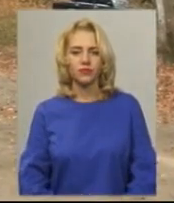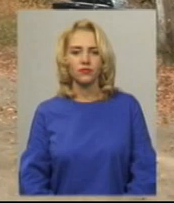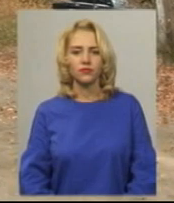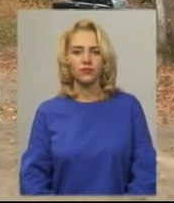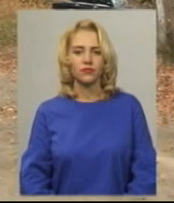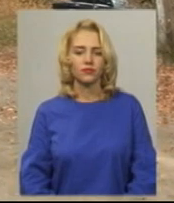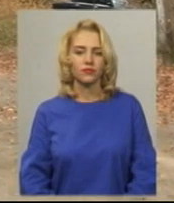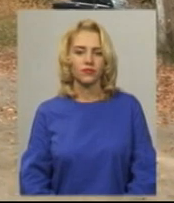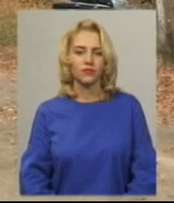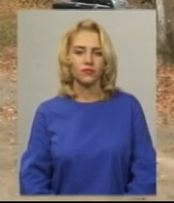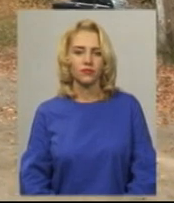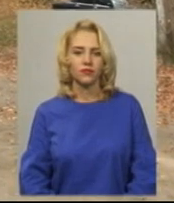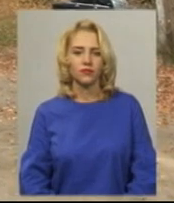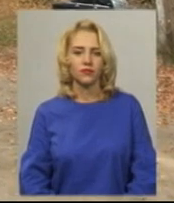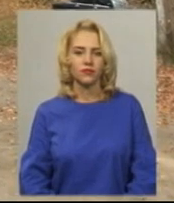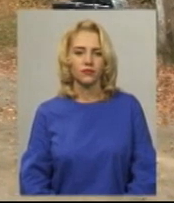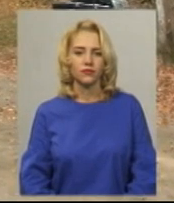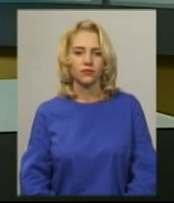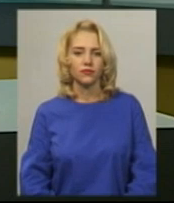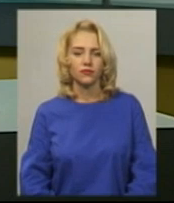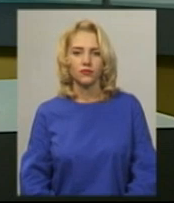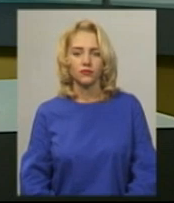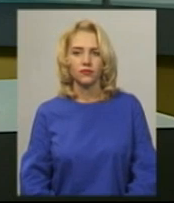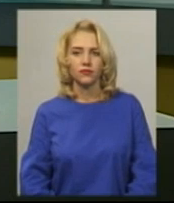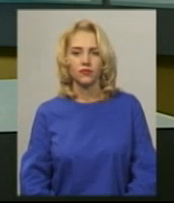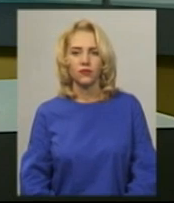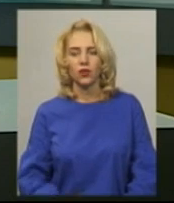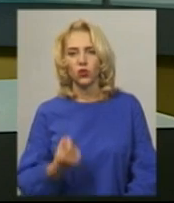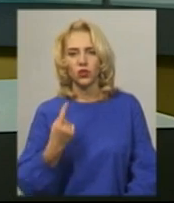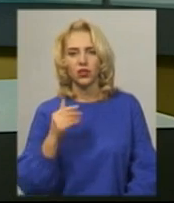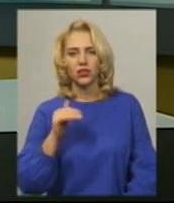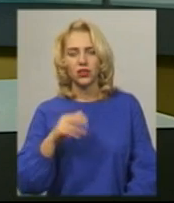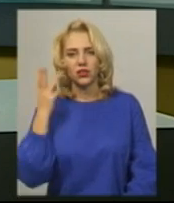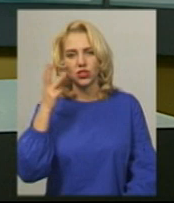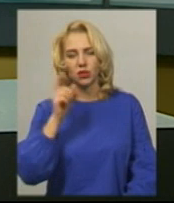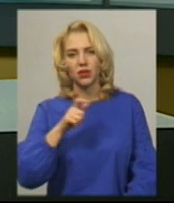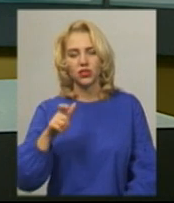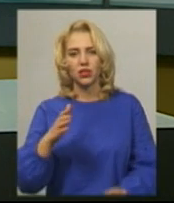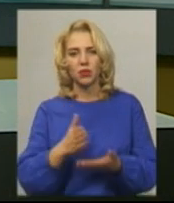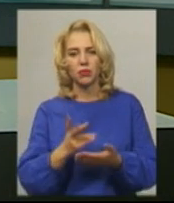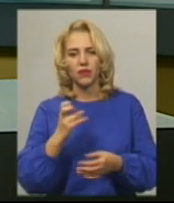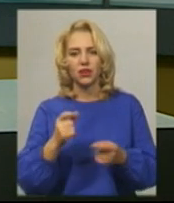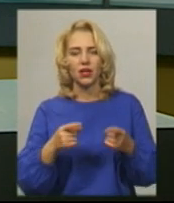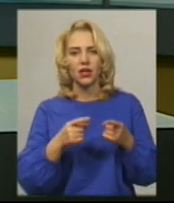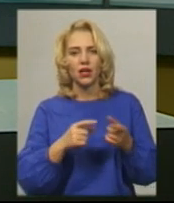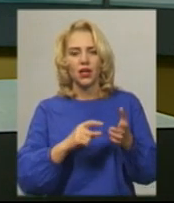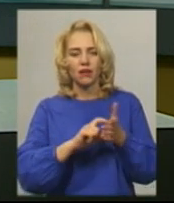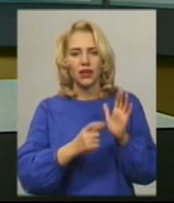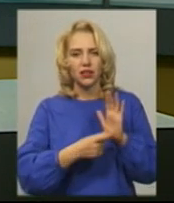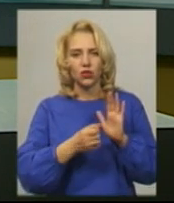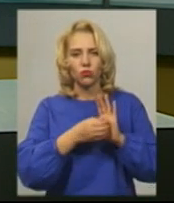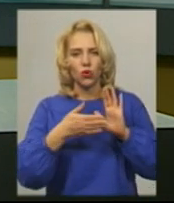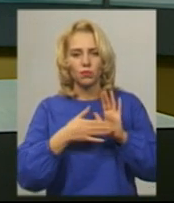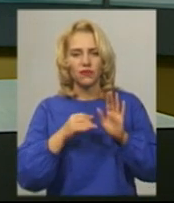Горішенський. Новини на Суспільному. Хмельниччина. 11 тисяч хмельничан перебувають на квартирному обліку при